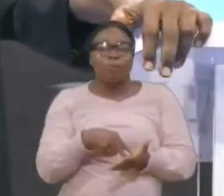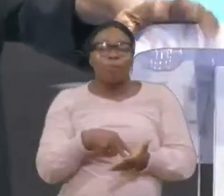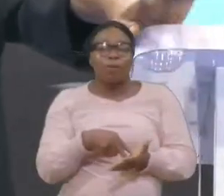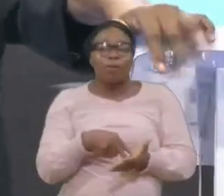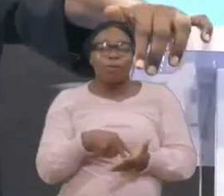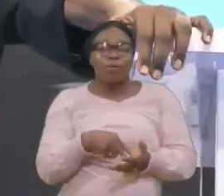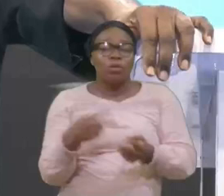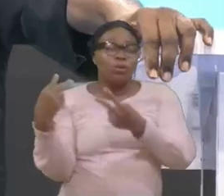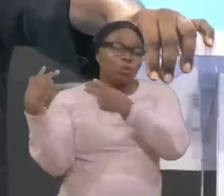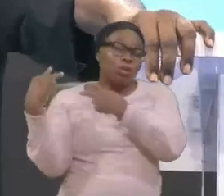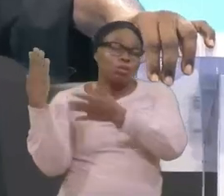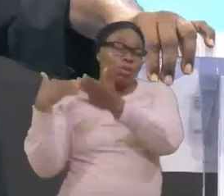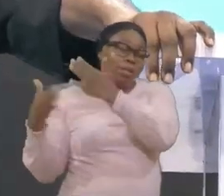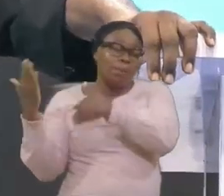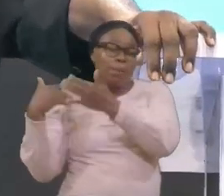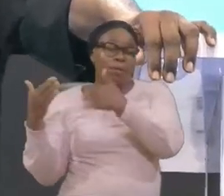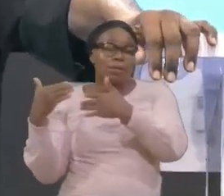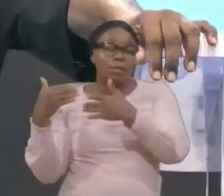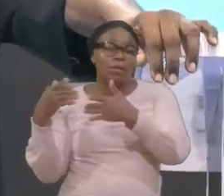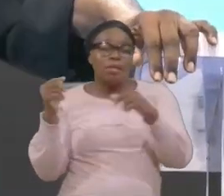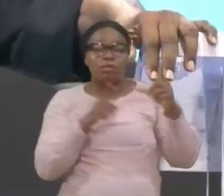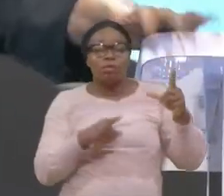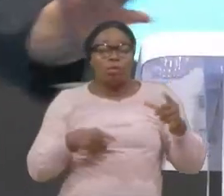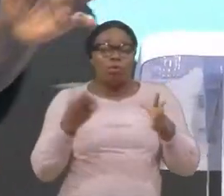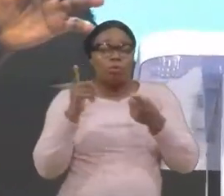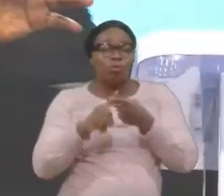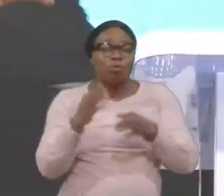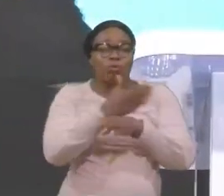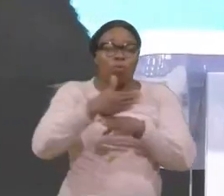Dans le passé, Dieu veut effacer,